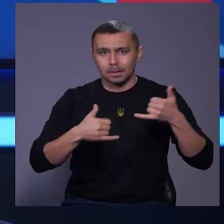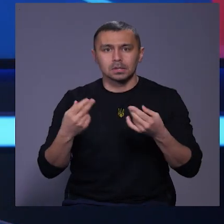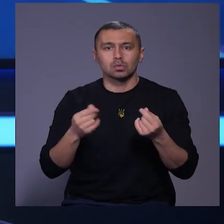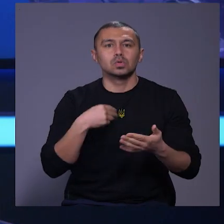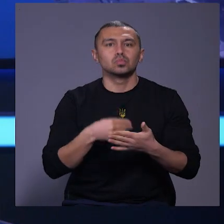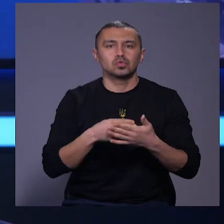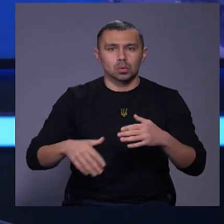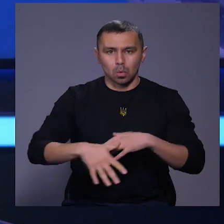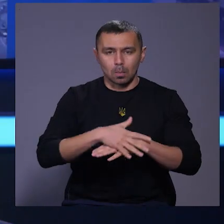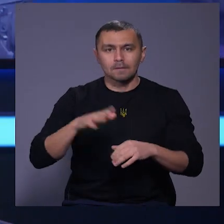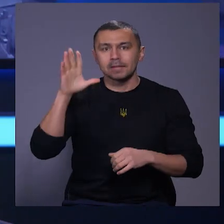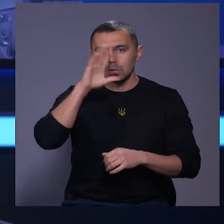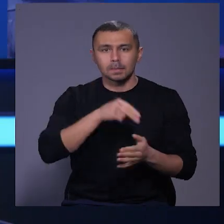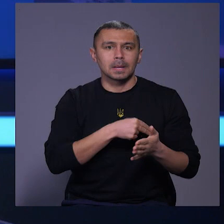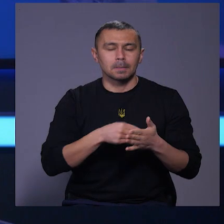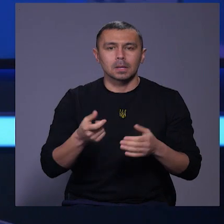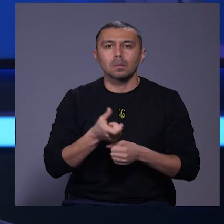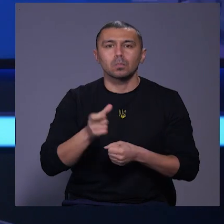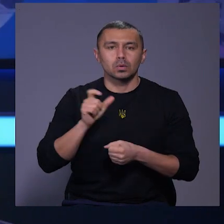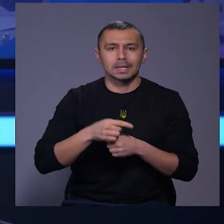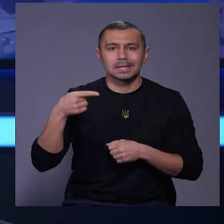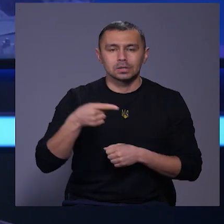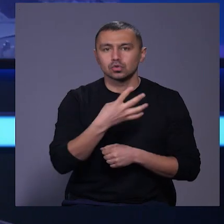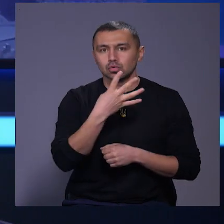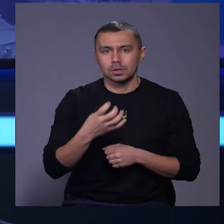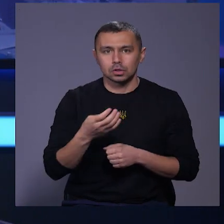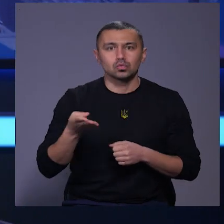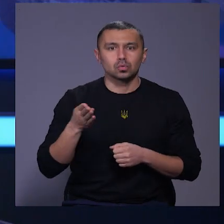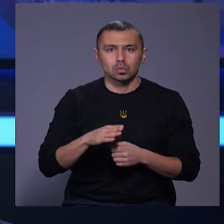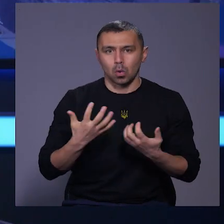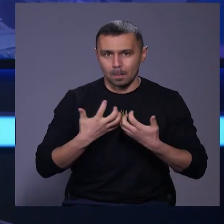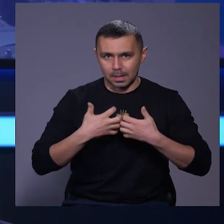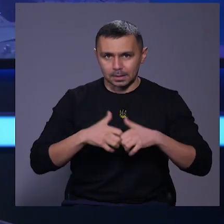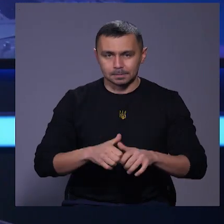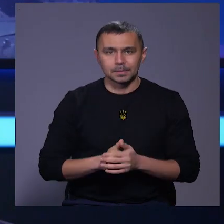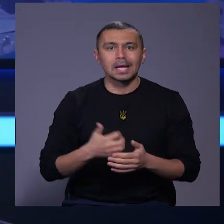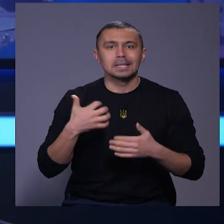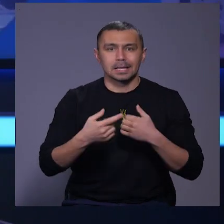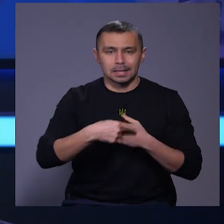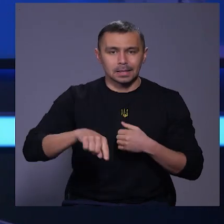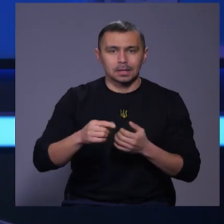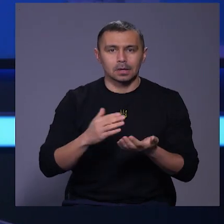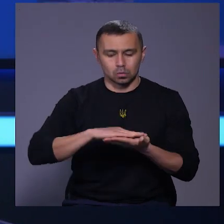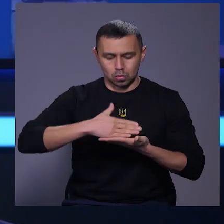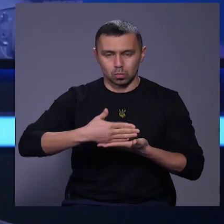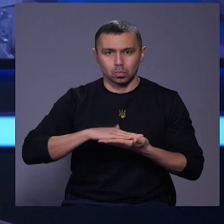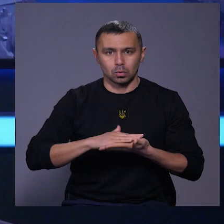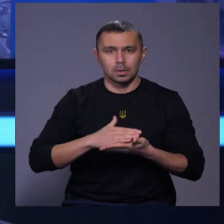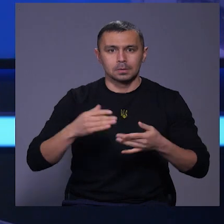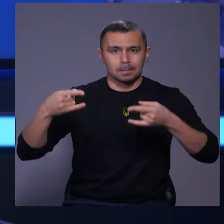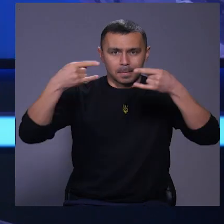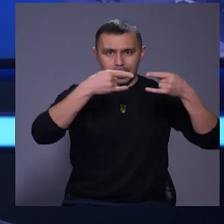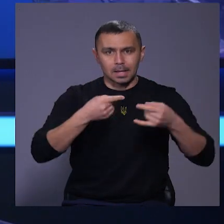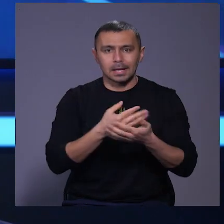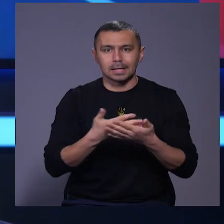кошти з бюджету громади вдалося придбати понад 1400 одиниць обладнання. Серед них ноутбук, інтерактивна панель,